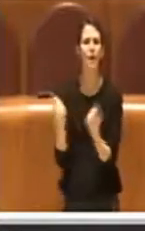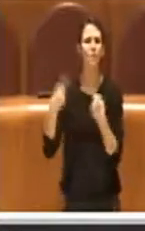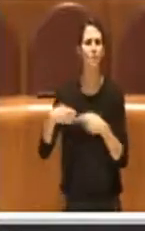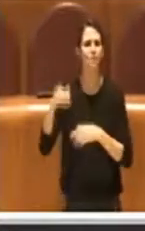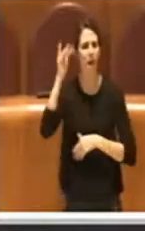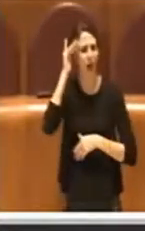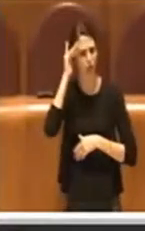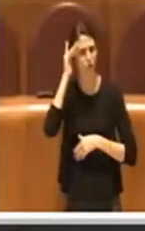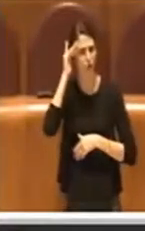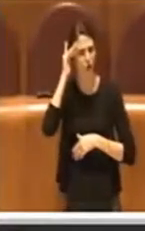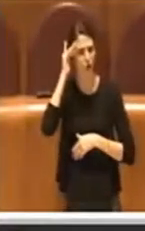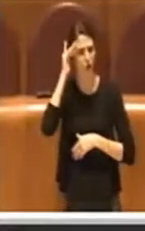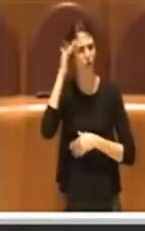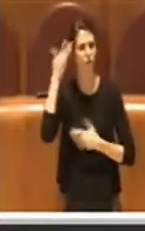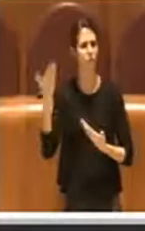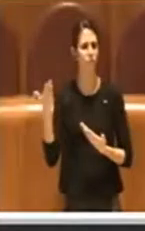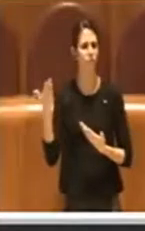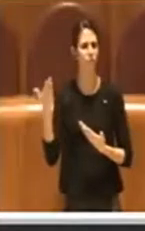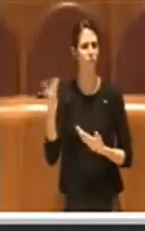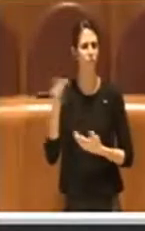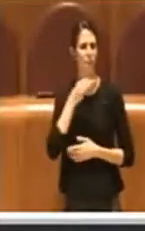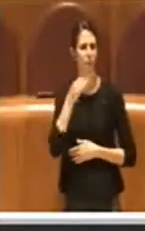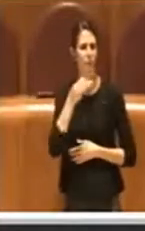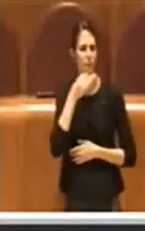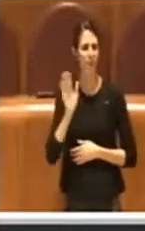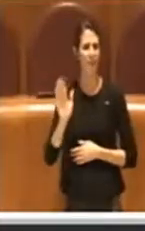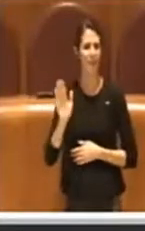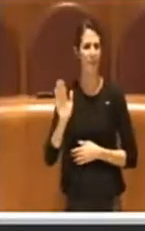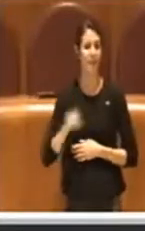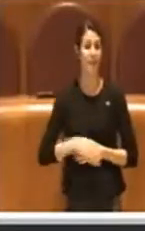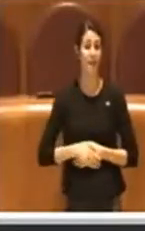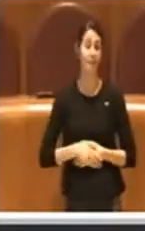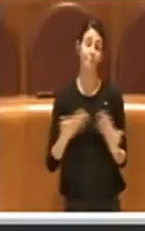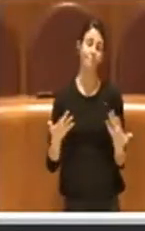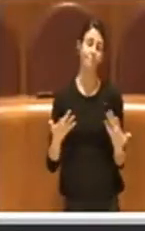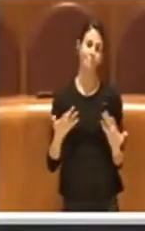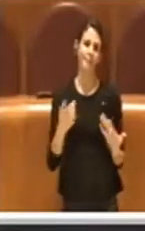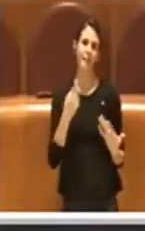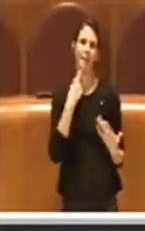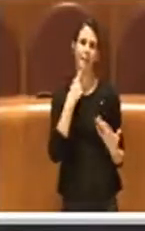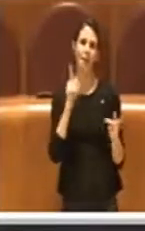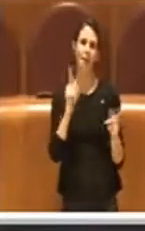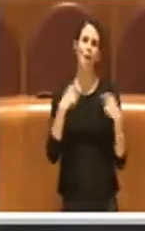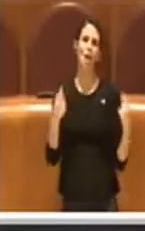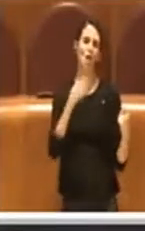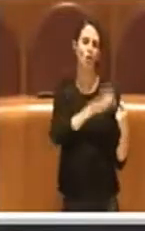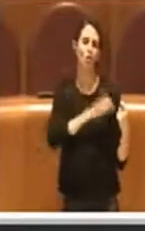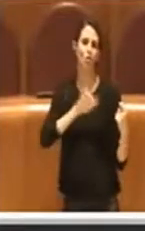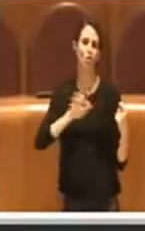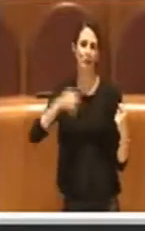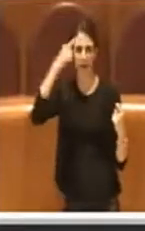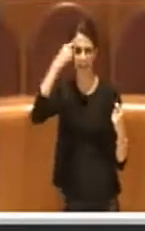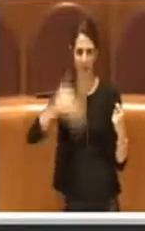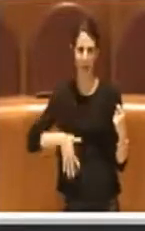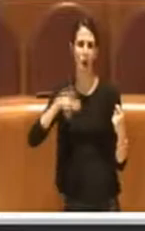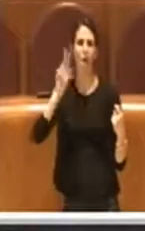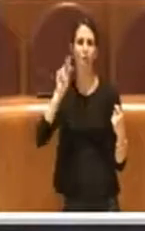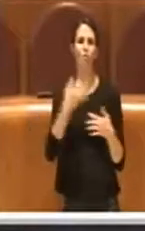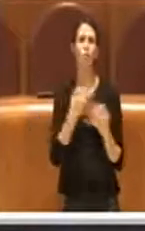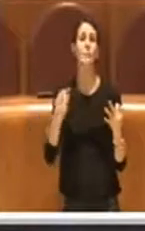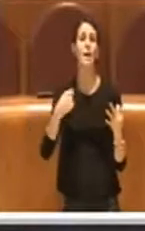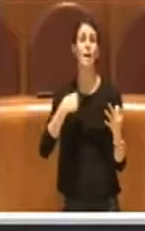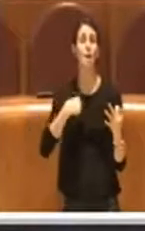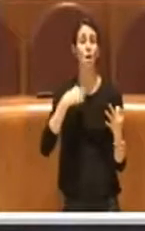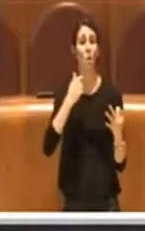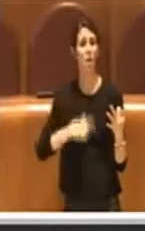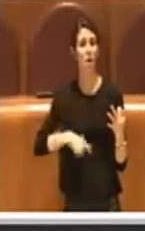rispetto, come sapete, come sanno tutti, anche chi conosce le cronache recenti, sono una persona che se è